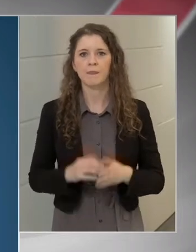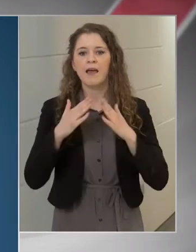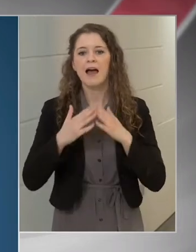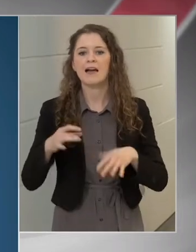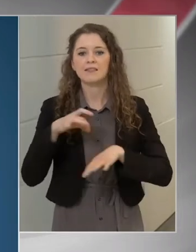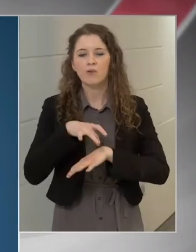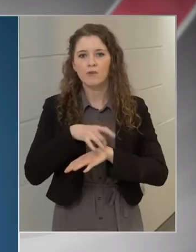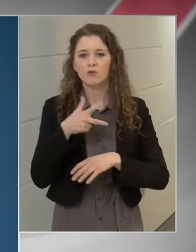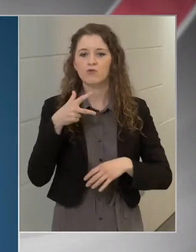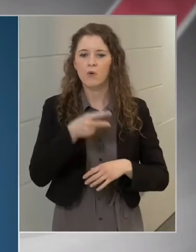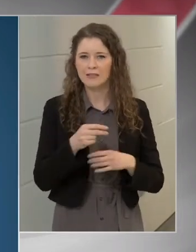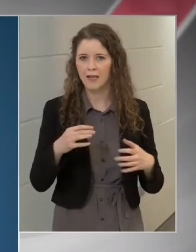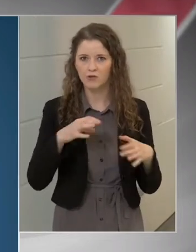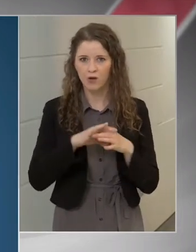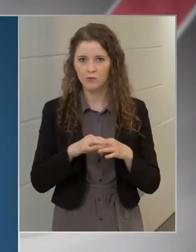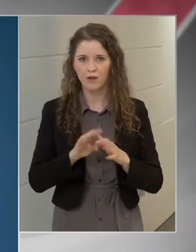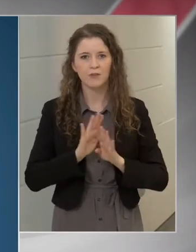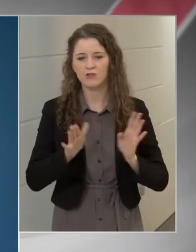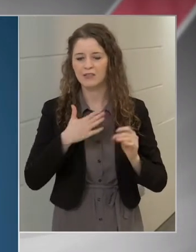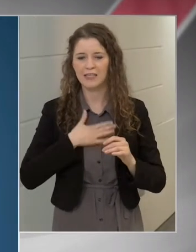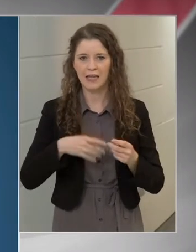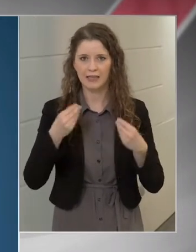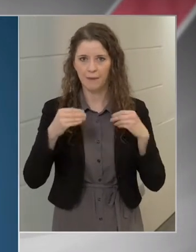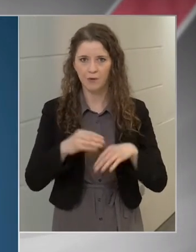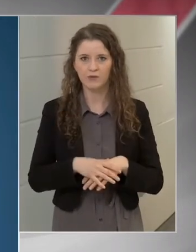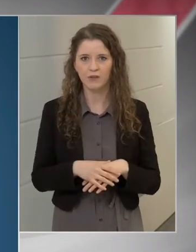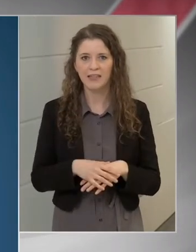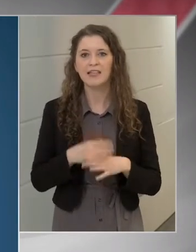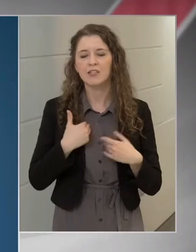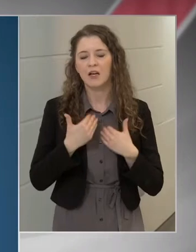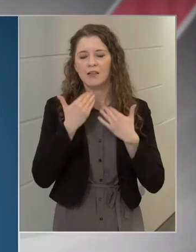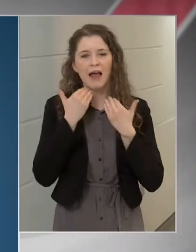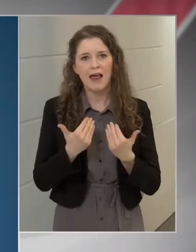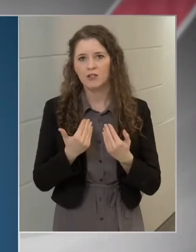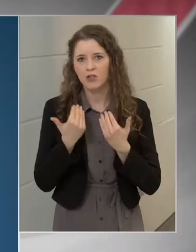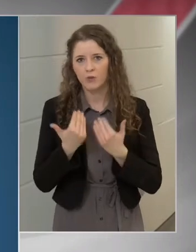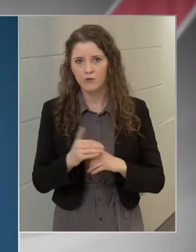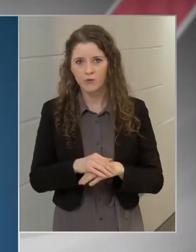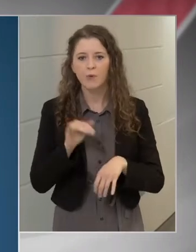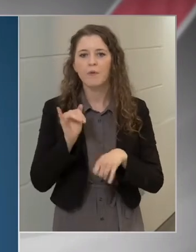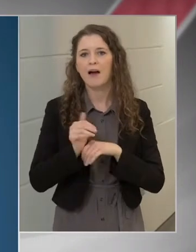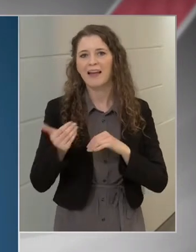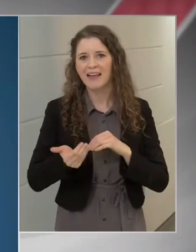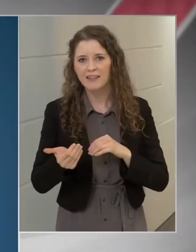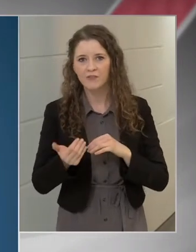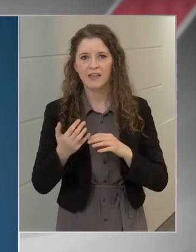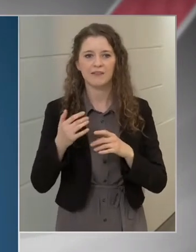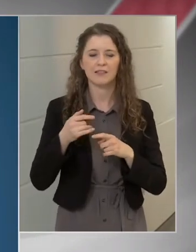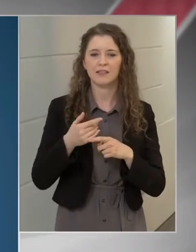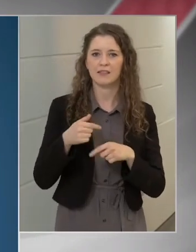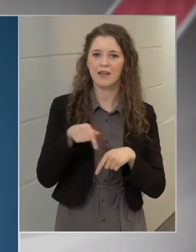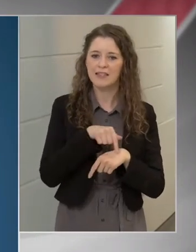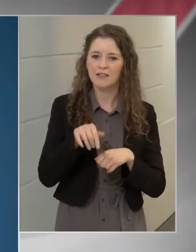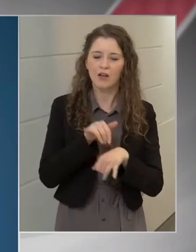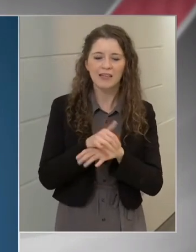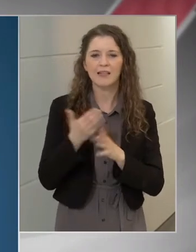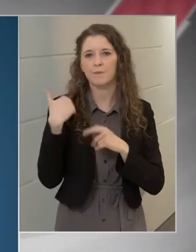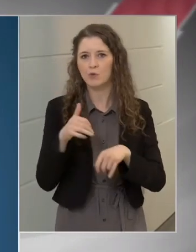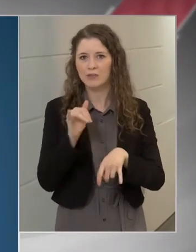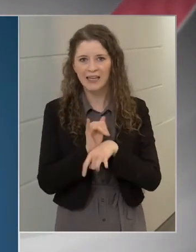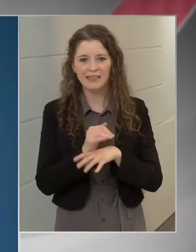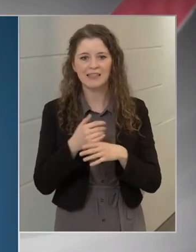oltásával kapcsolatban annyit szeretnék még mondani, miközben hálásan megköszönöm nekik a hétvégi és a múlt heti teljesítményt, és azt, hogy